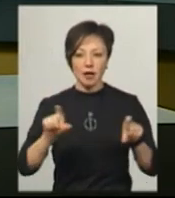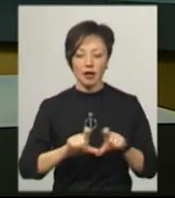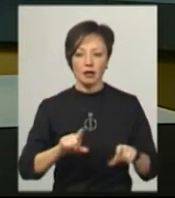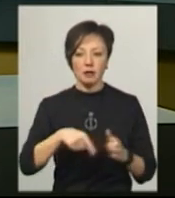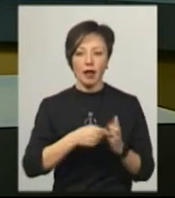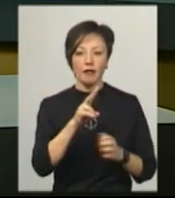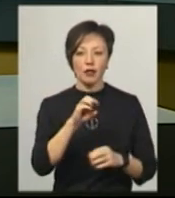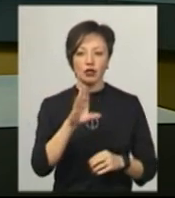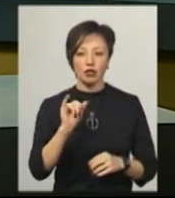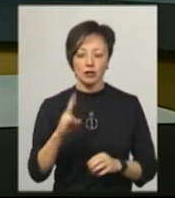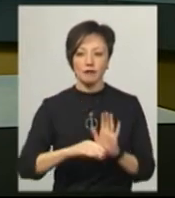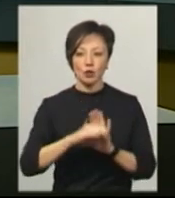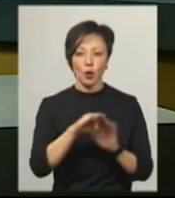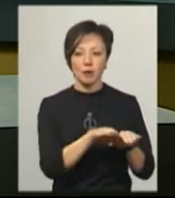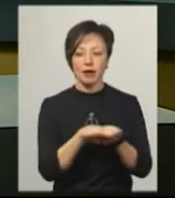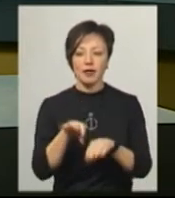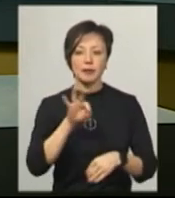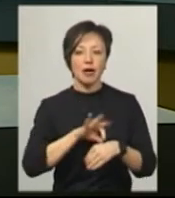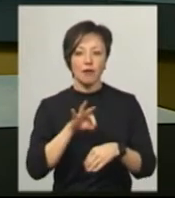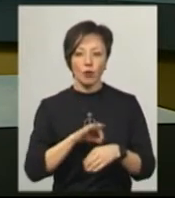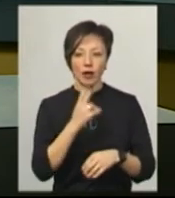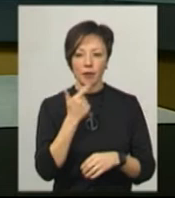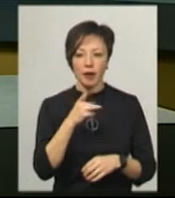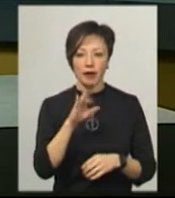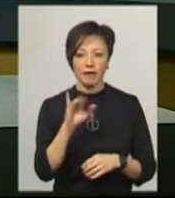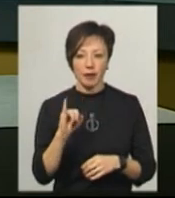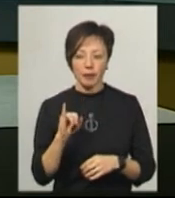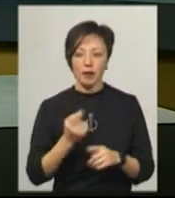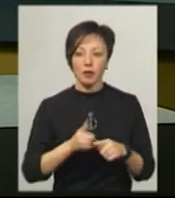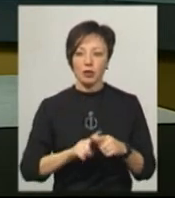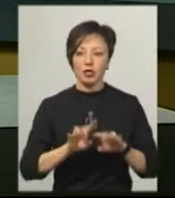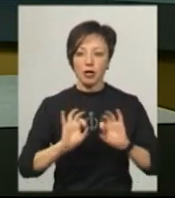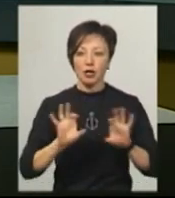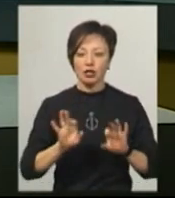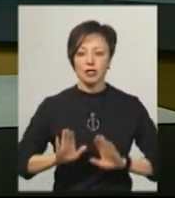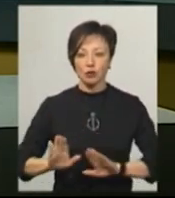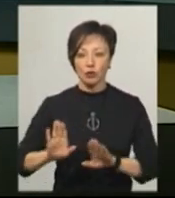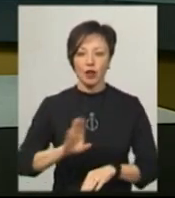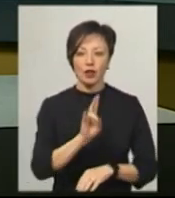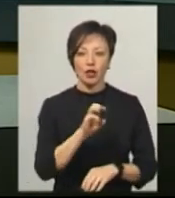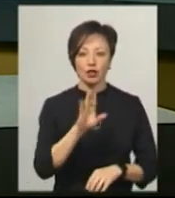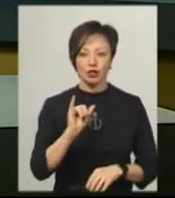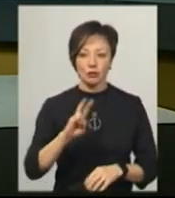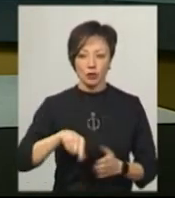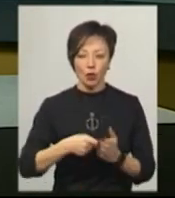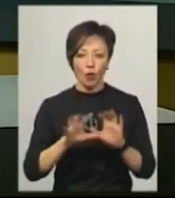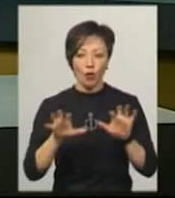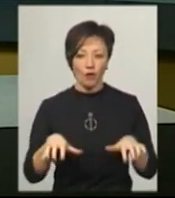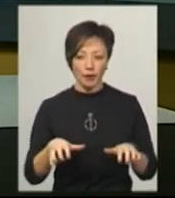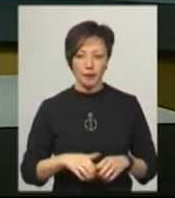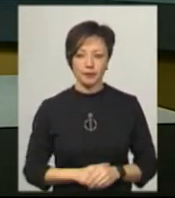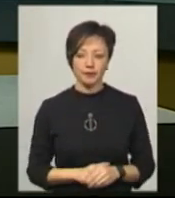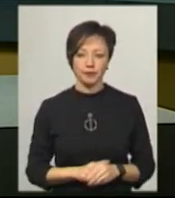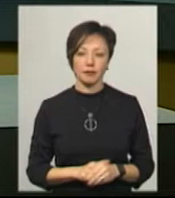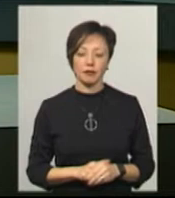Нитішина в зв'язку з високим рівнем захворюваності на грип та ГРВІ. Про це каже заступник Нитішинського міського голови з гуманітарних питань Ольга